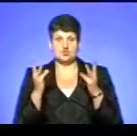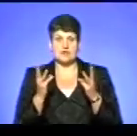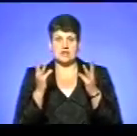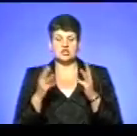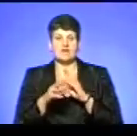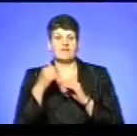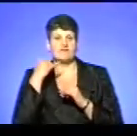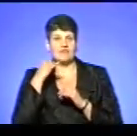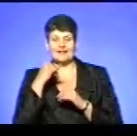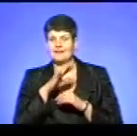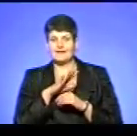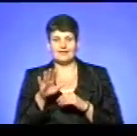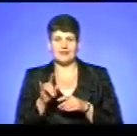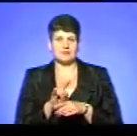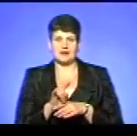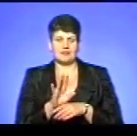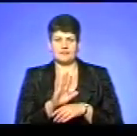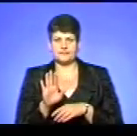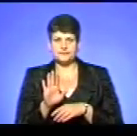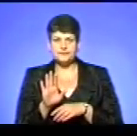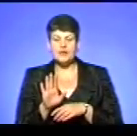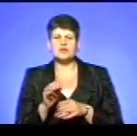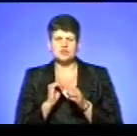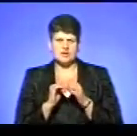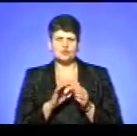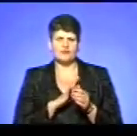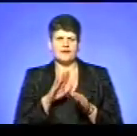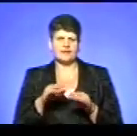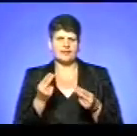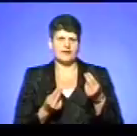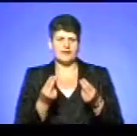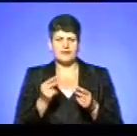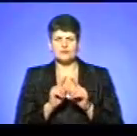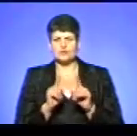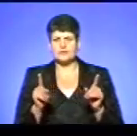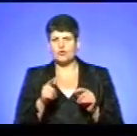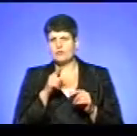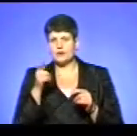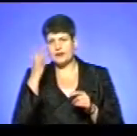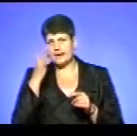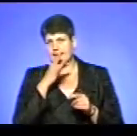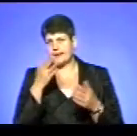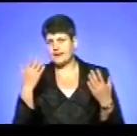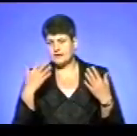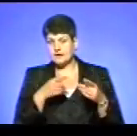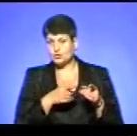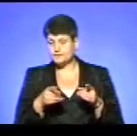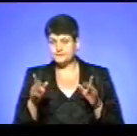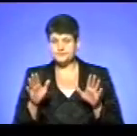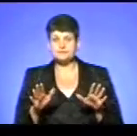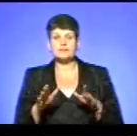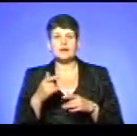виклик нехибний, тому що дуже часто буває, коли діти граються, особливо в період літніх канікул. І також